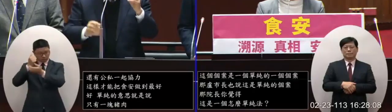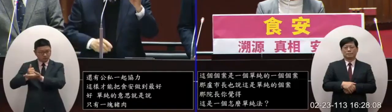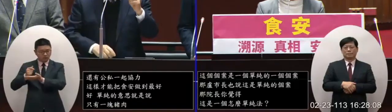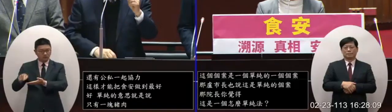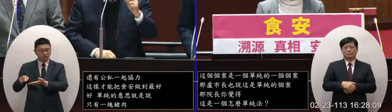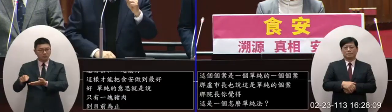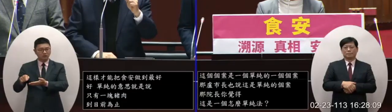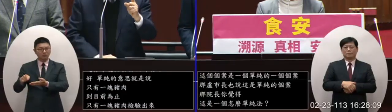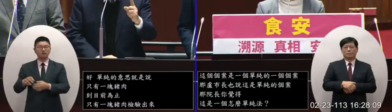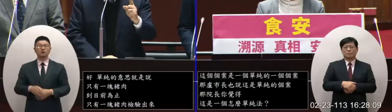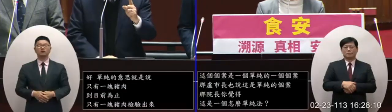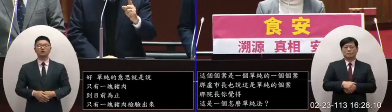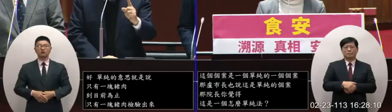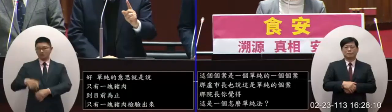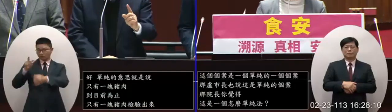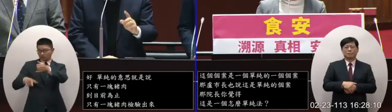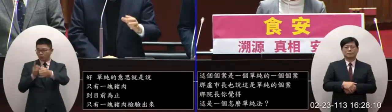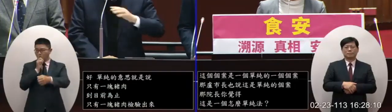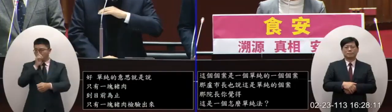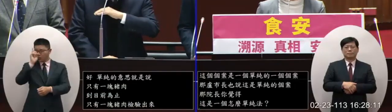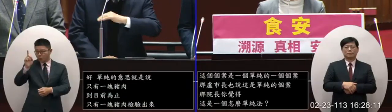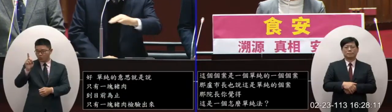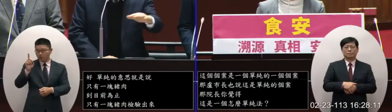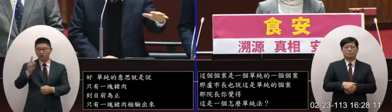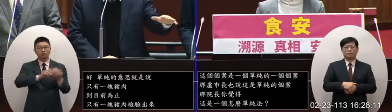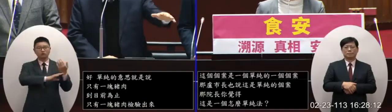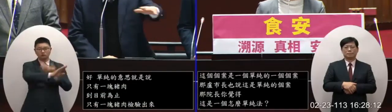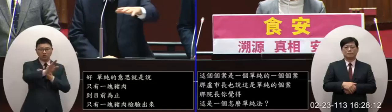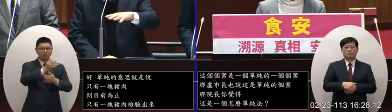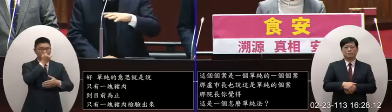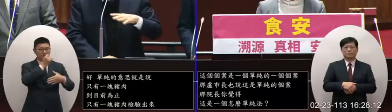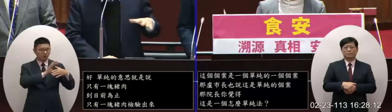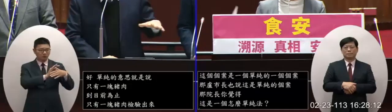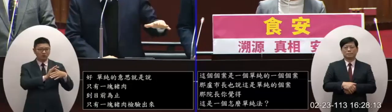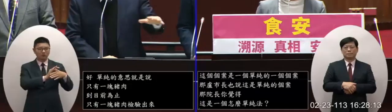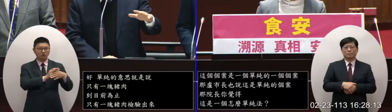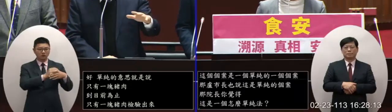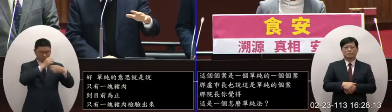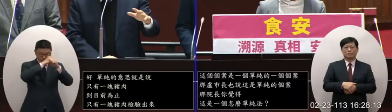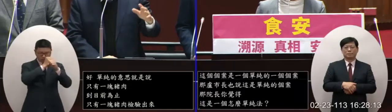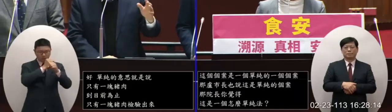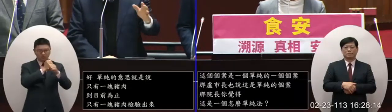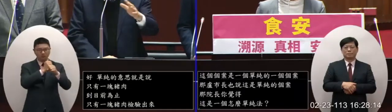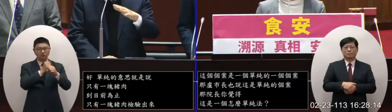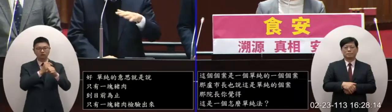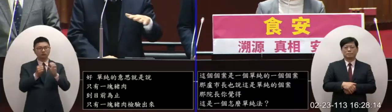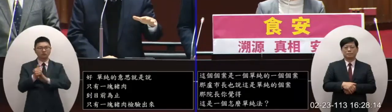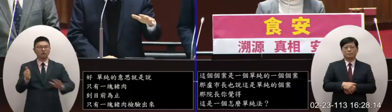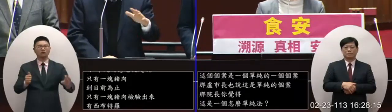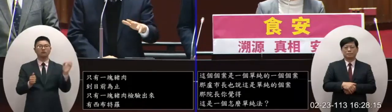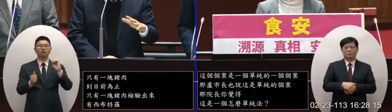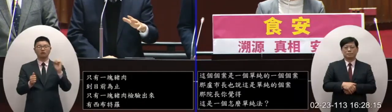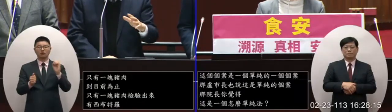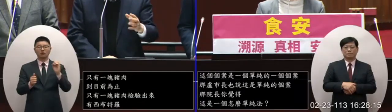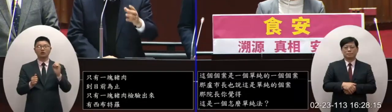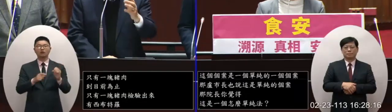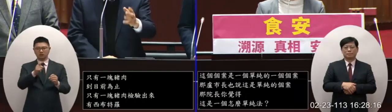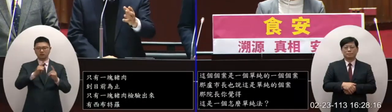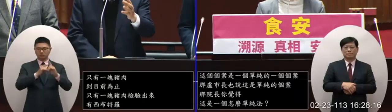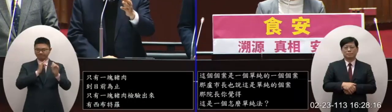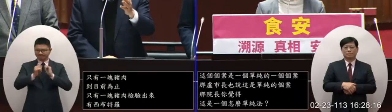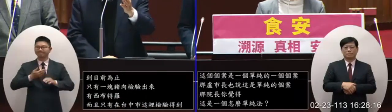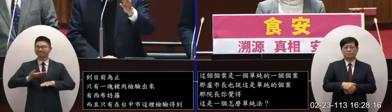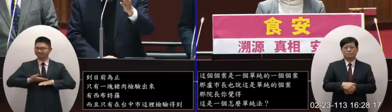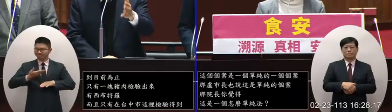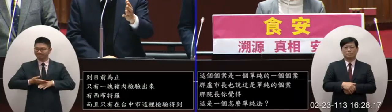這個是單一個案也就是說其他的豬肉都沒有受到影響所以民眾可以放心的使用那